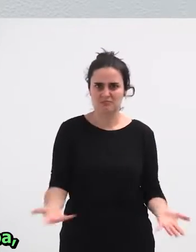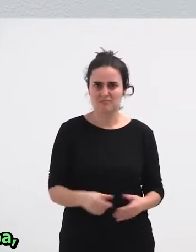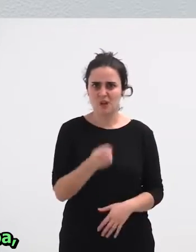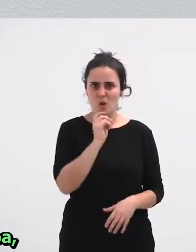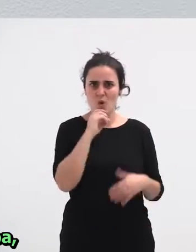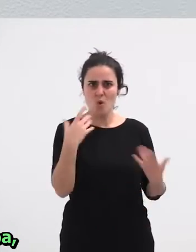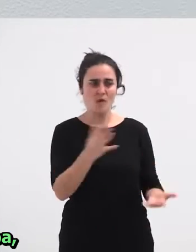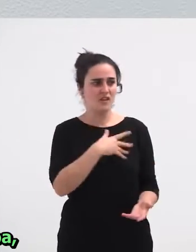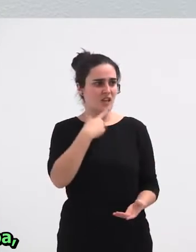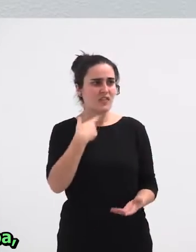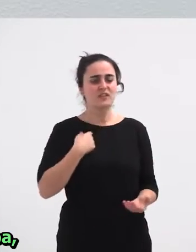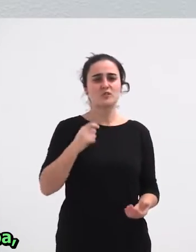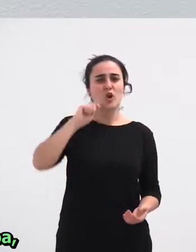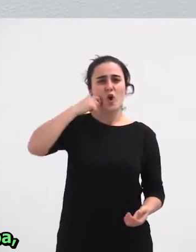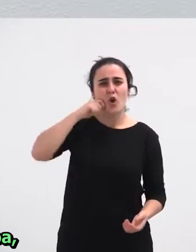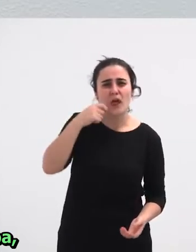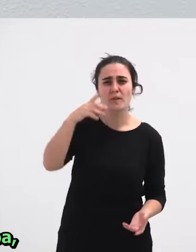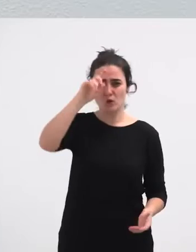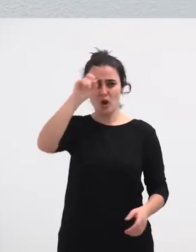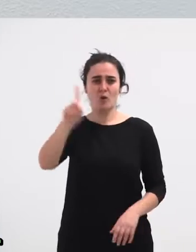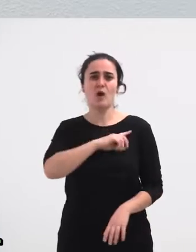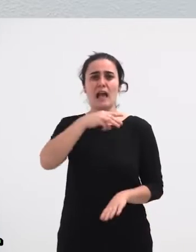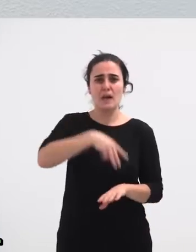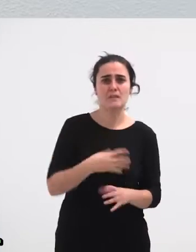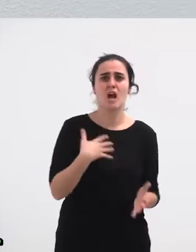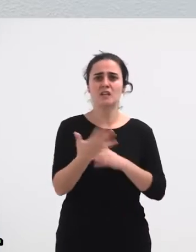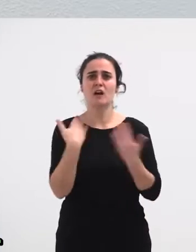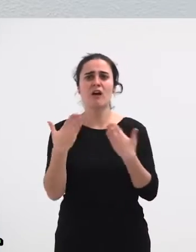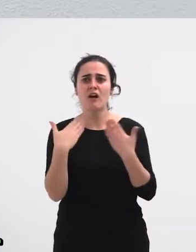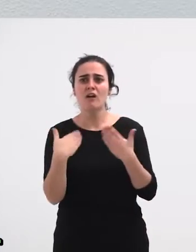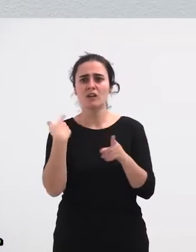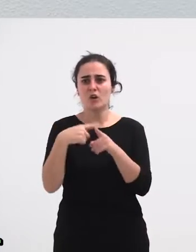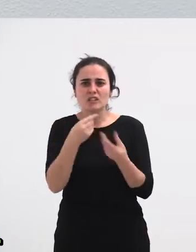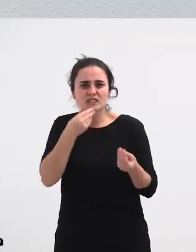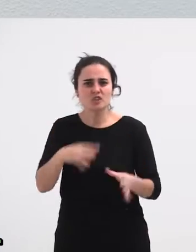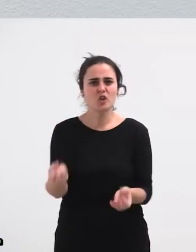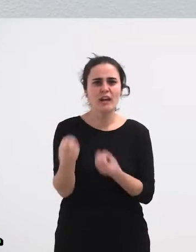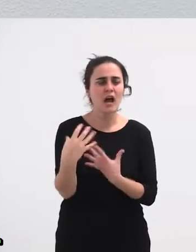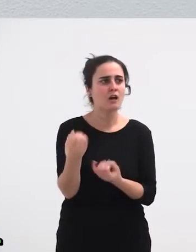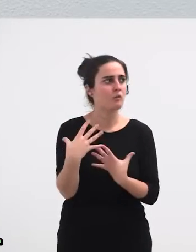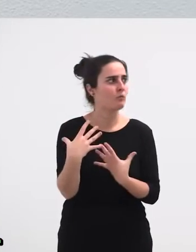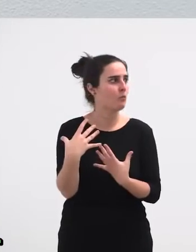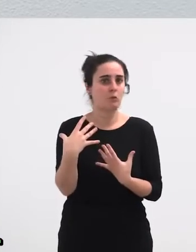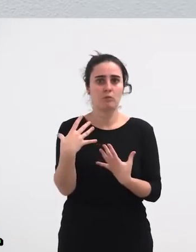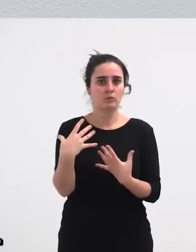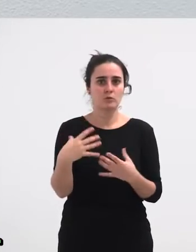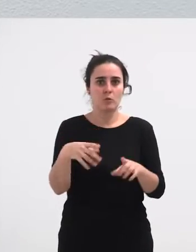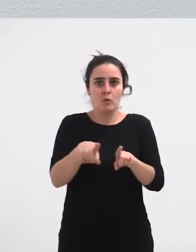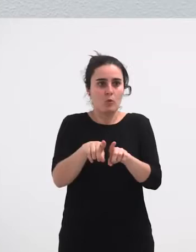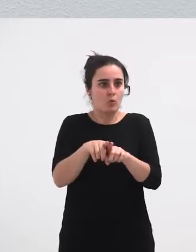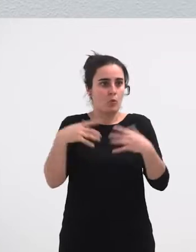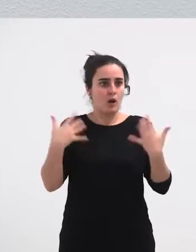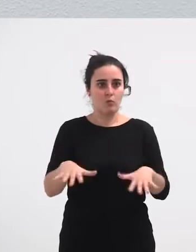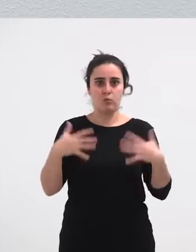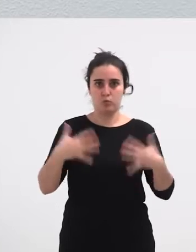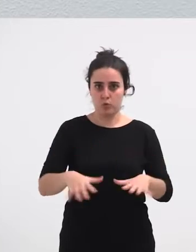ezagutu atondarririko Alako, kapitan izan dakoa Ta kontatu dizki den historiak Benetan asaldatzeko modukoak dira